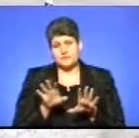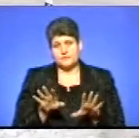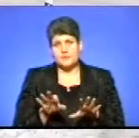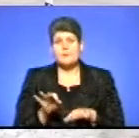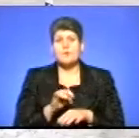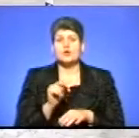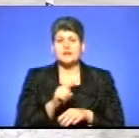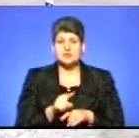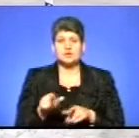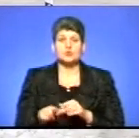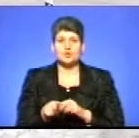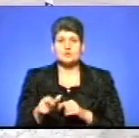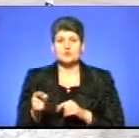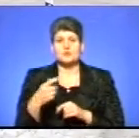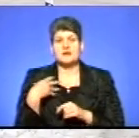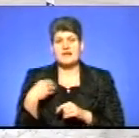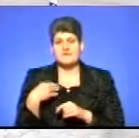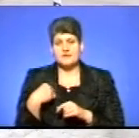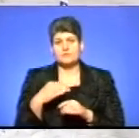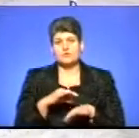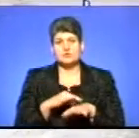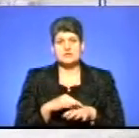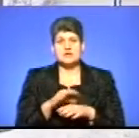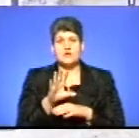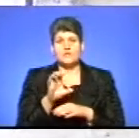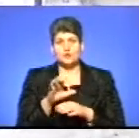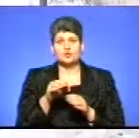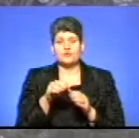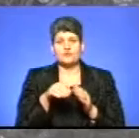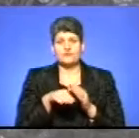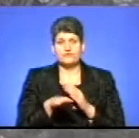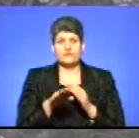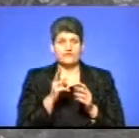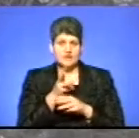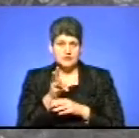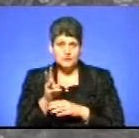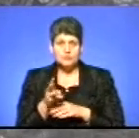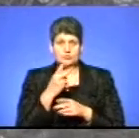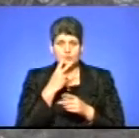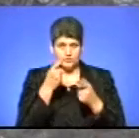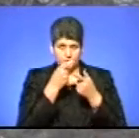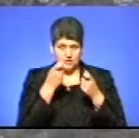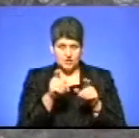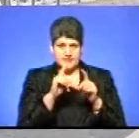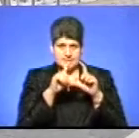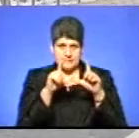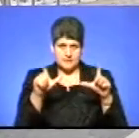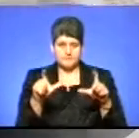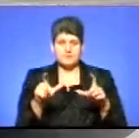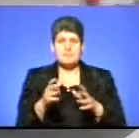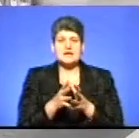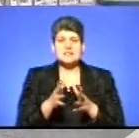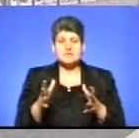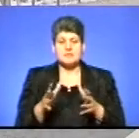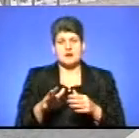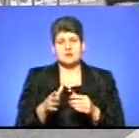Проте, що на дорозі Тернопіль-Львів в Раворуська ведеться фото- та відеофіксація, водіїв попереджає цей знак. Максимально дозволна швидкість